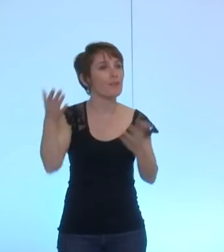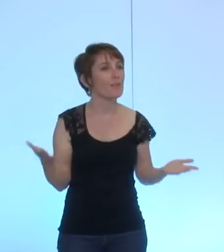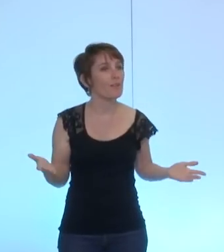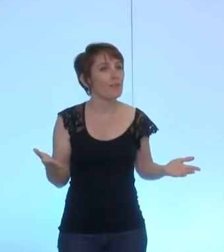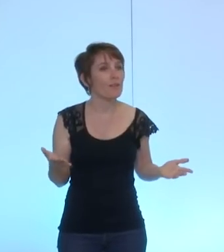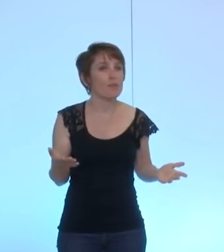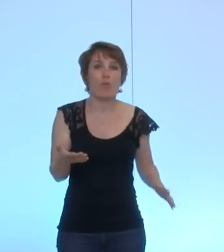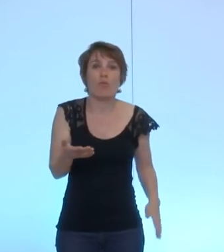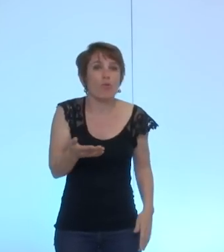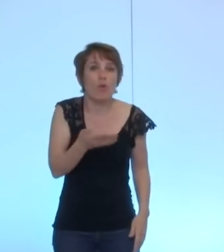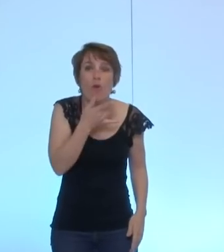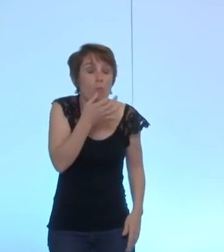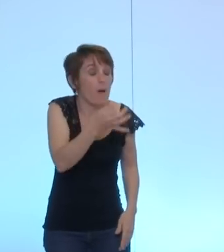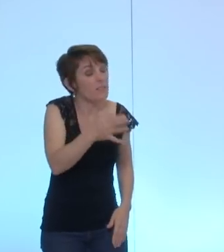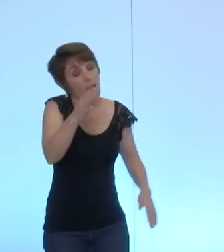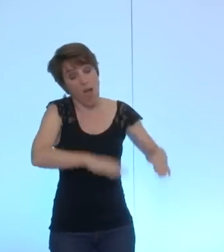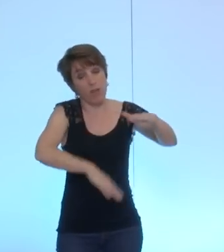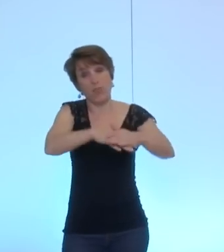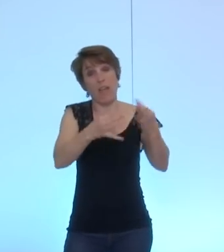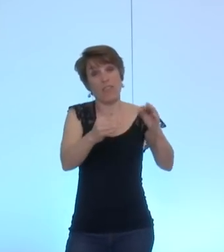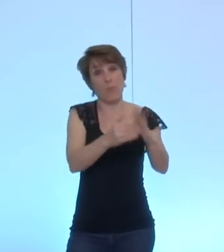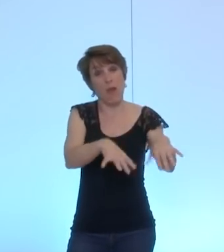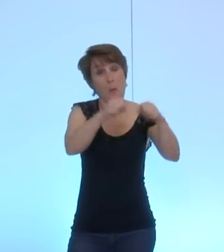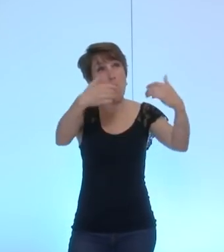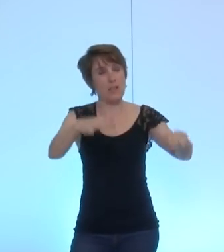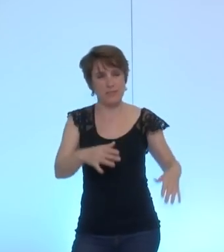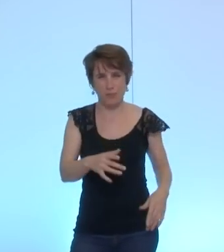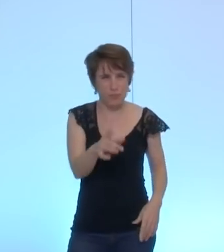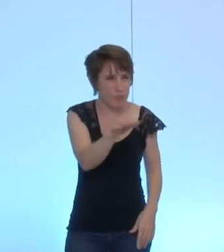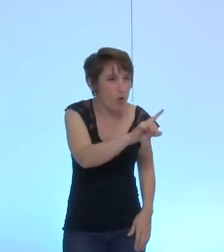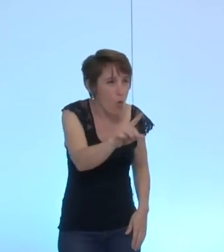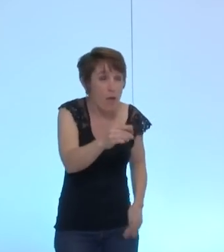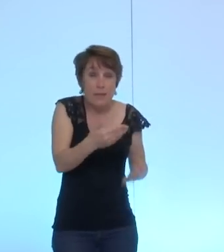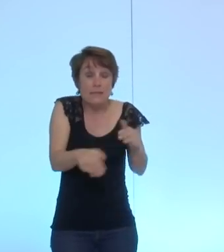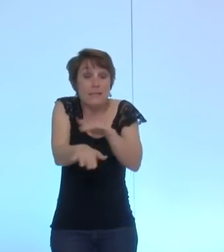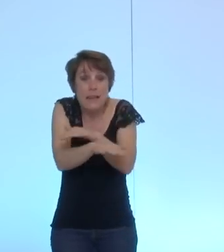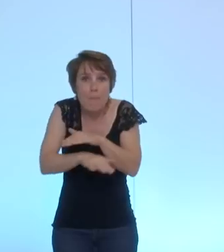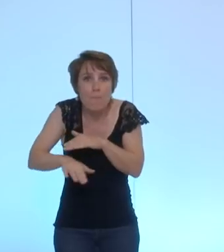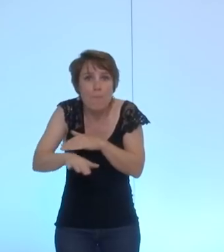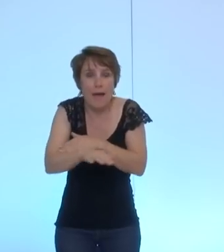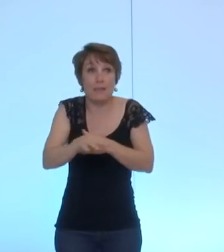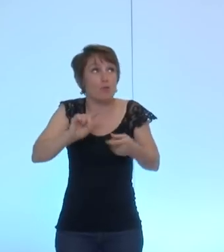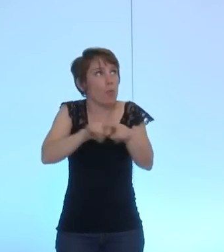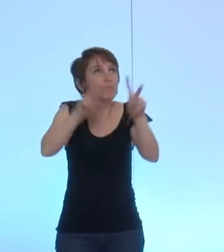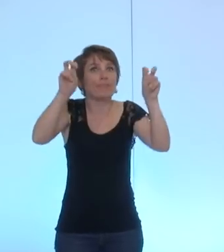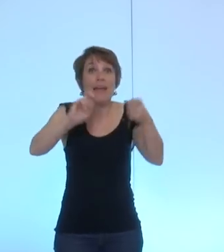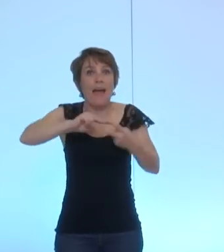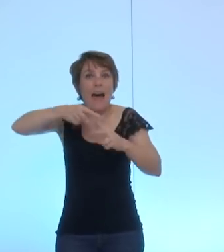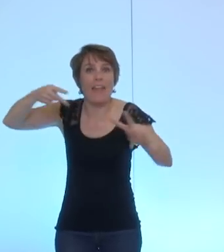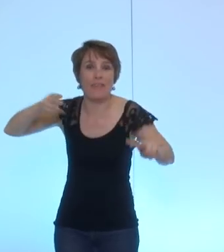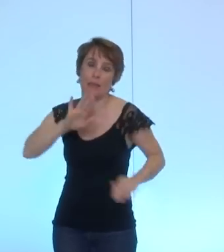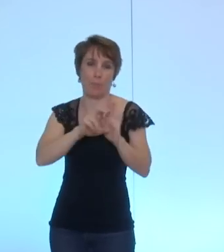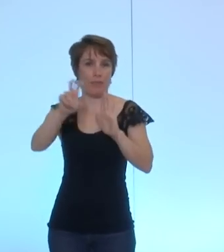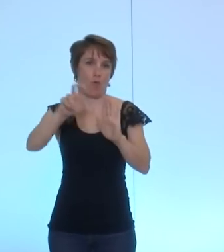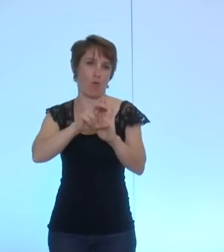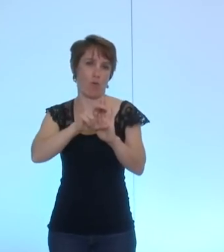dire c'est 10 000 emplois point barre et puis c'est tous les emplois induits. C'est le cœur même de l'ADN grenoblois. C'est le cœur même de la dynamique